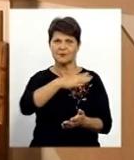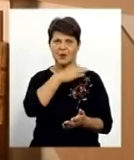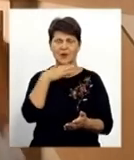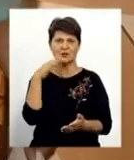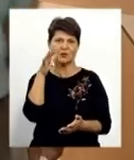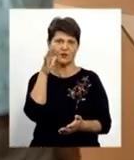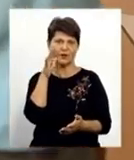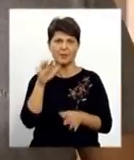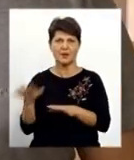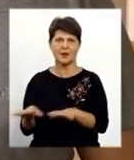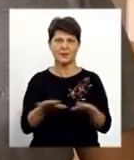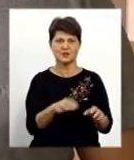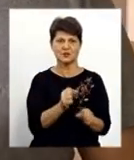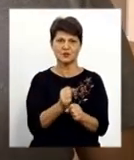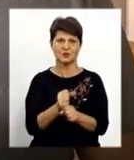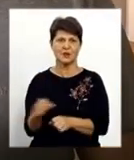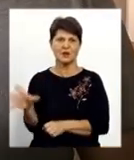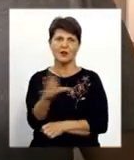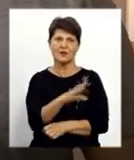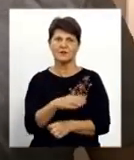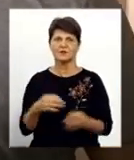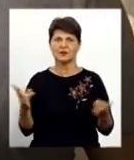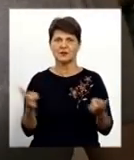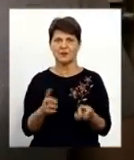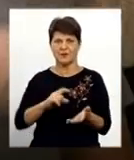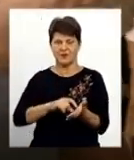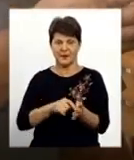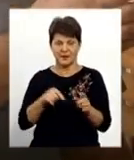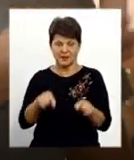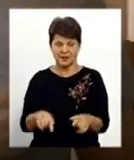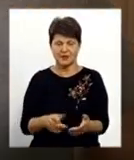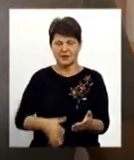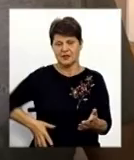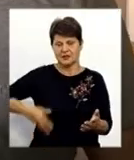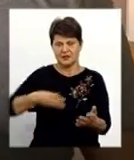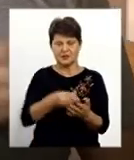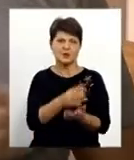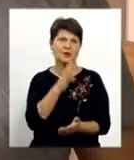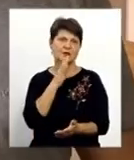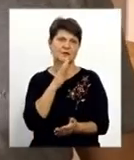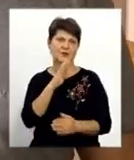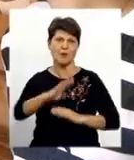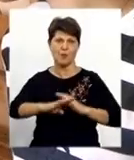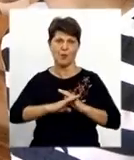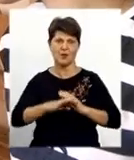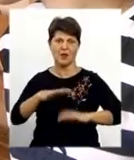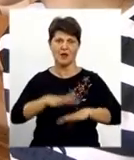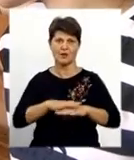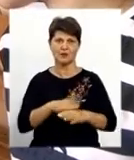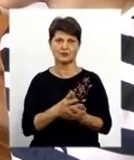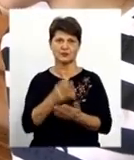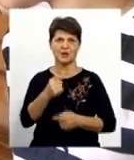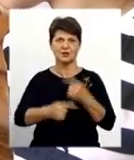зробили на місці. Все тут в одному кабінеті, все зробили. Заплатила дівчина, помогла нам проплатити рахунок. Вже через